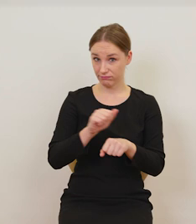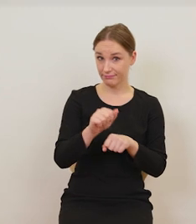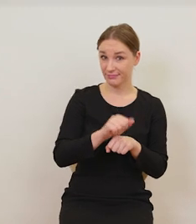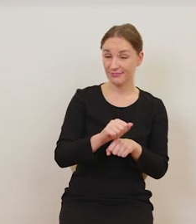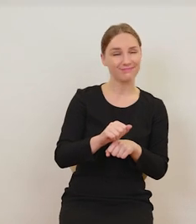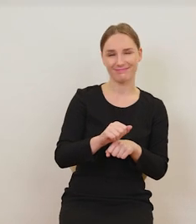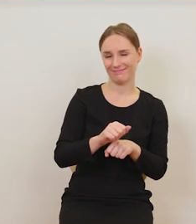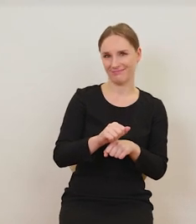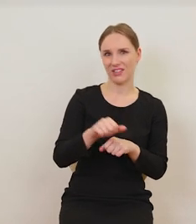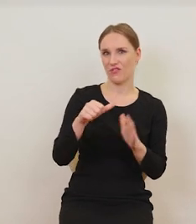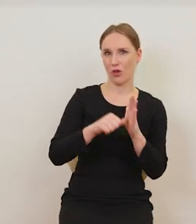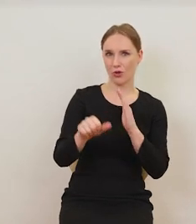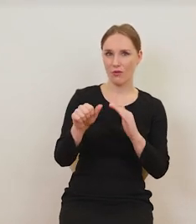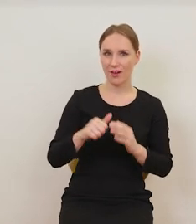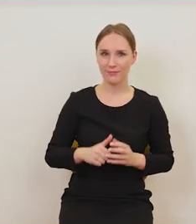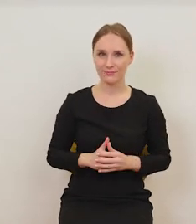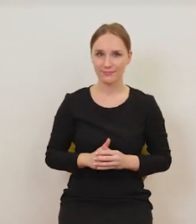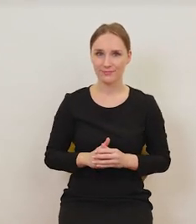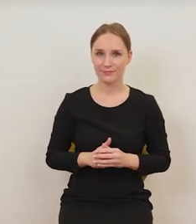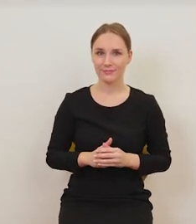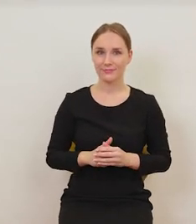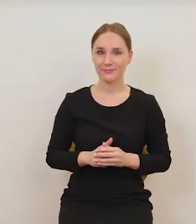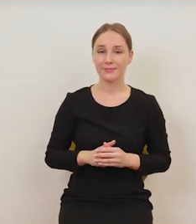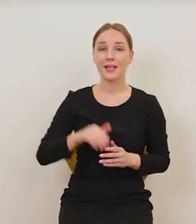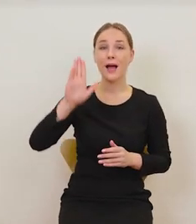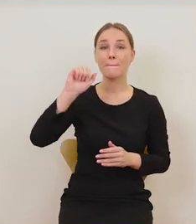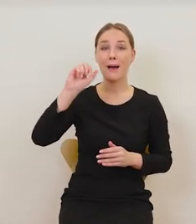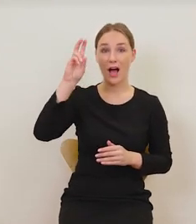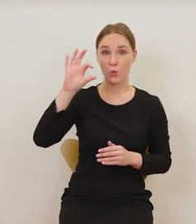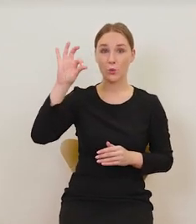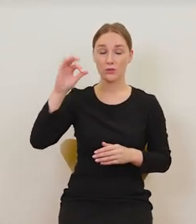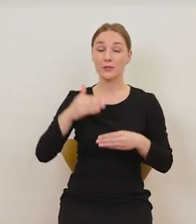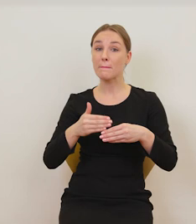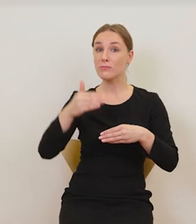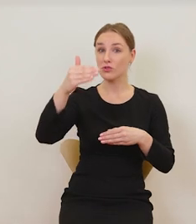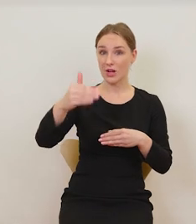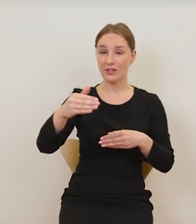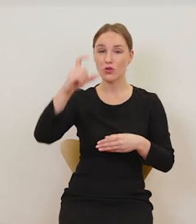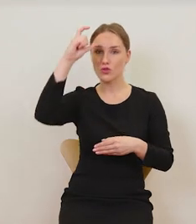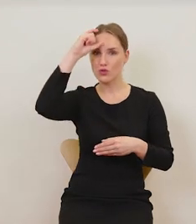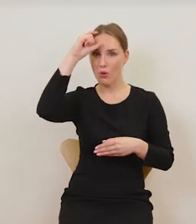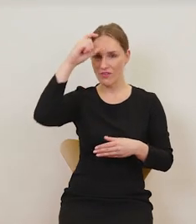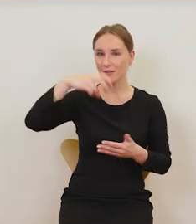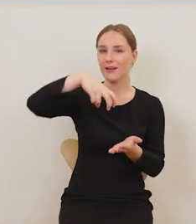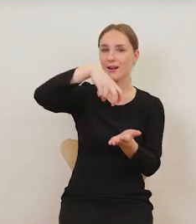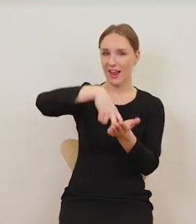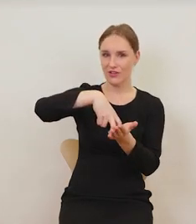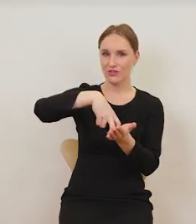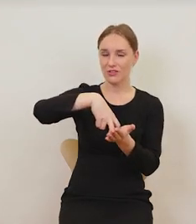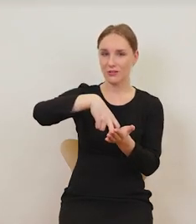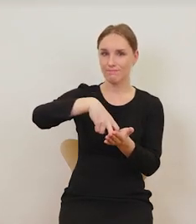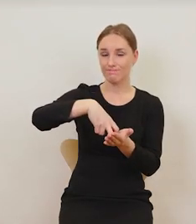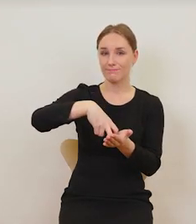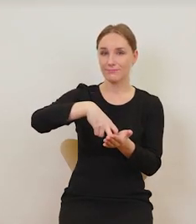Ale tutaj przed Bachusem klęczy człowiek, zapewne będzie